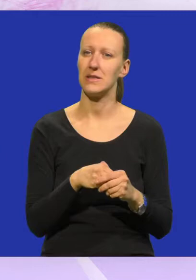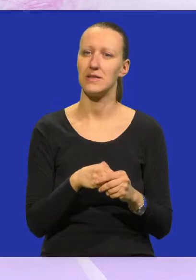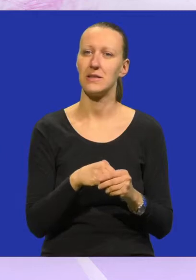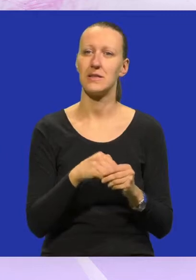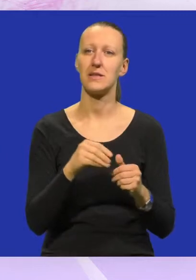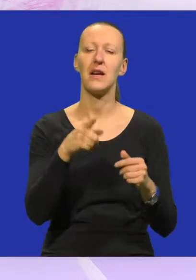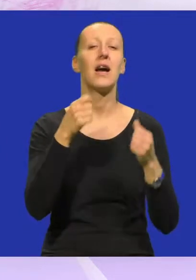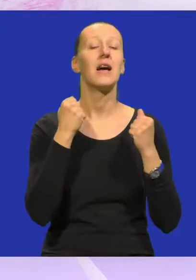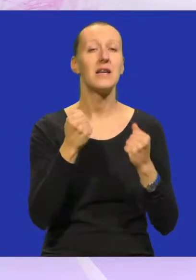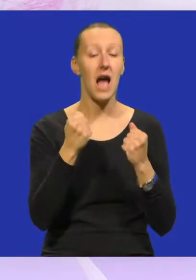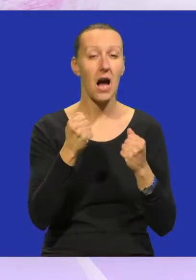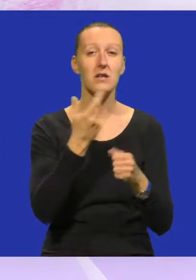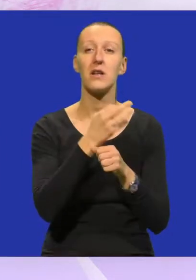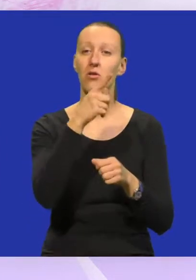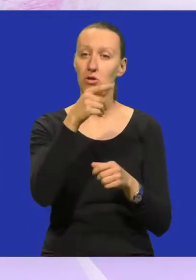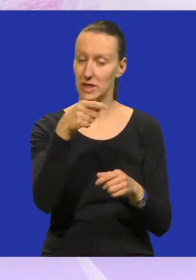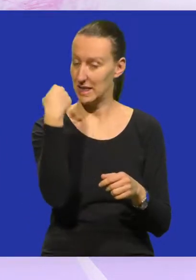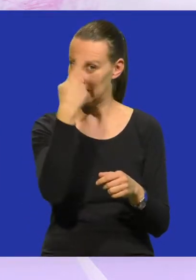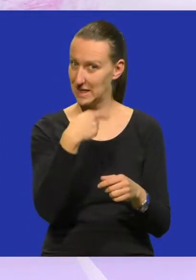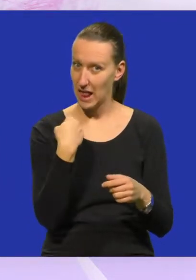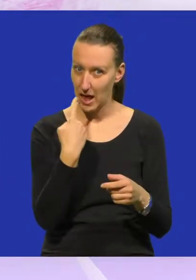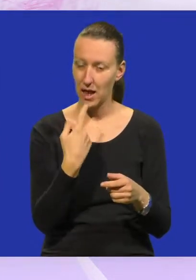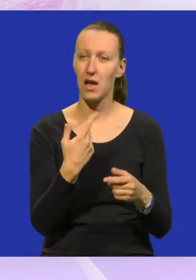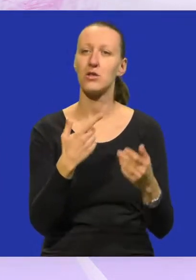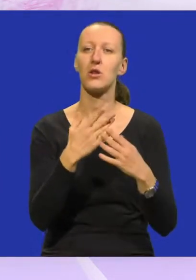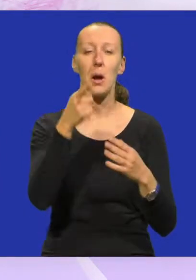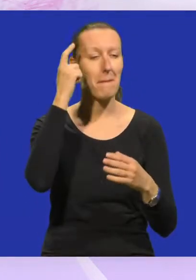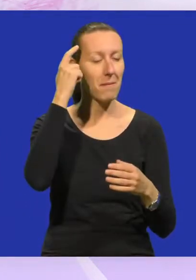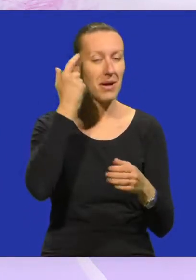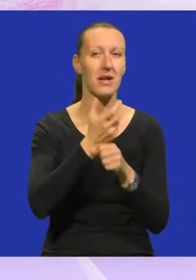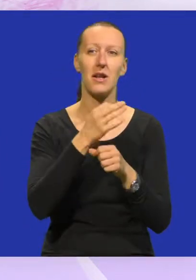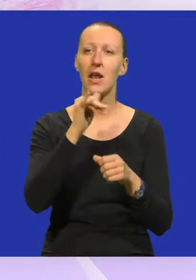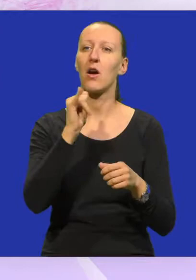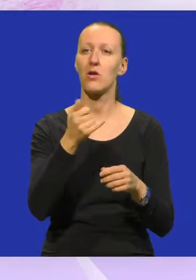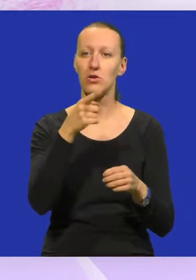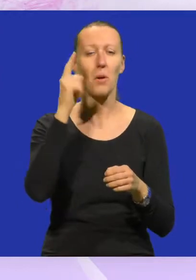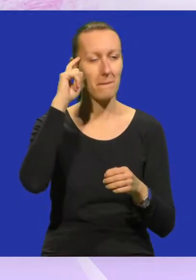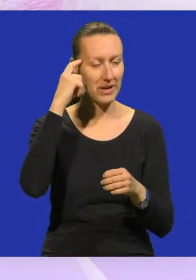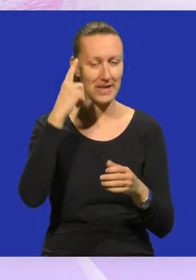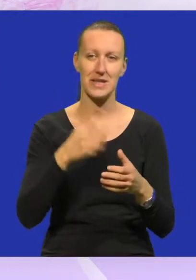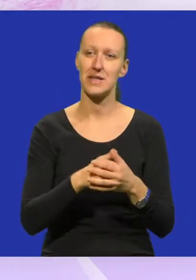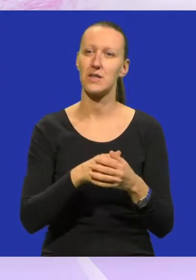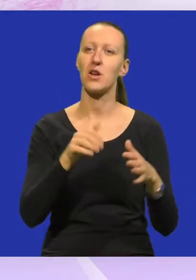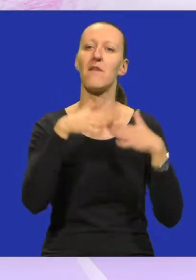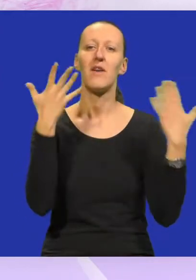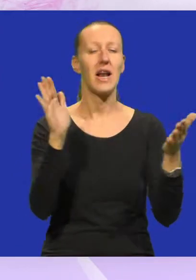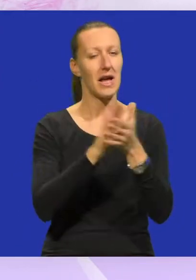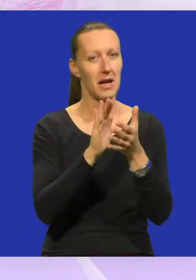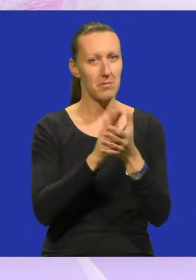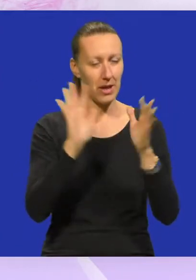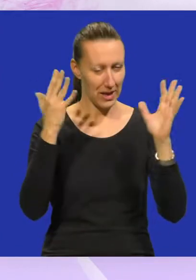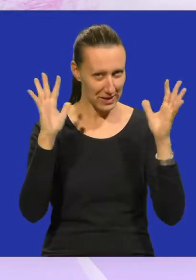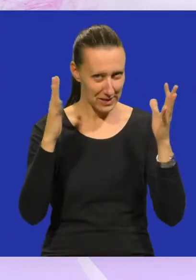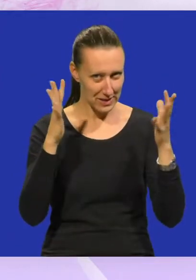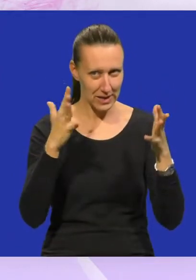Jaču si nego što izgledaš. Pametniji si nego što misliš. Veliki presak za vas.